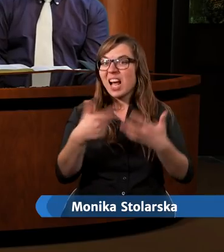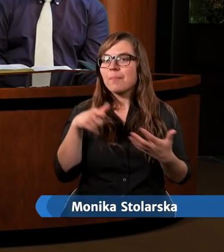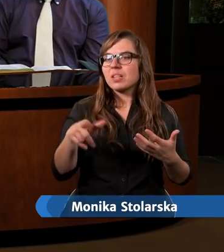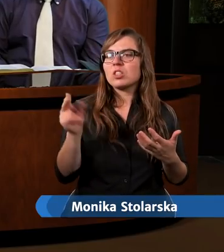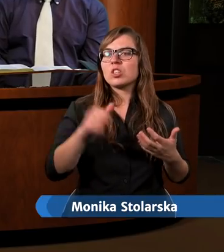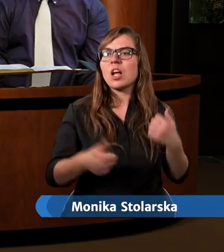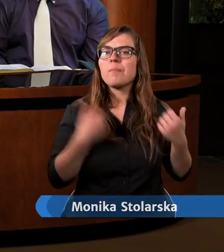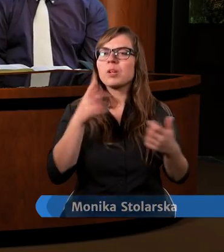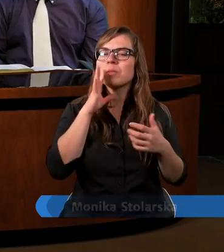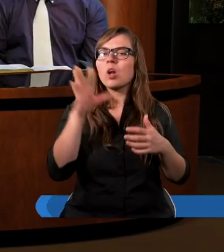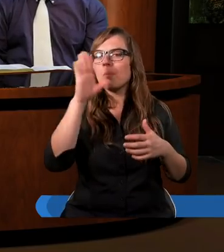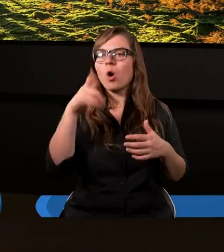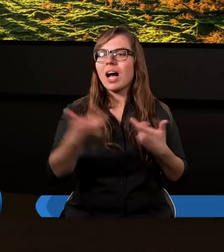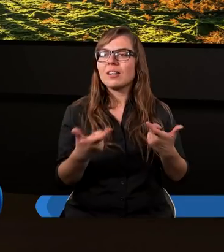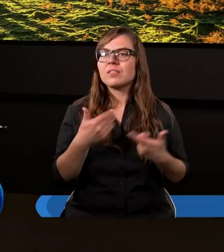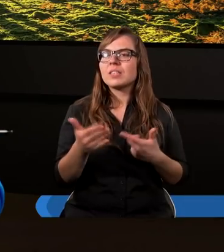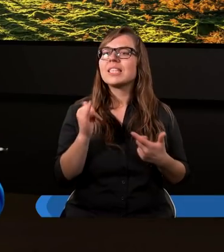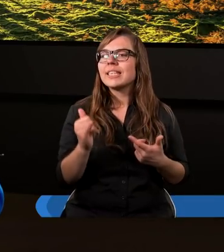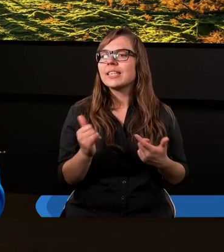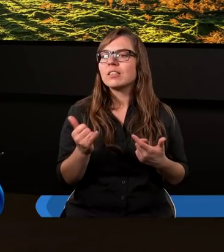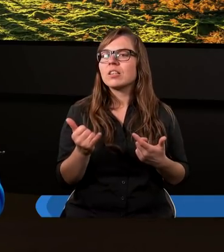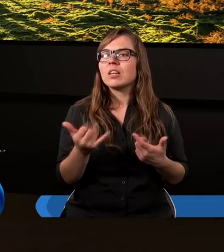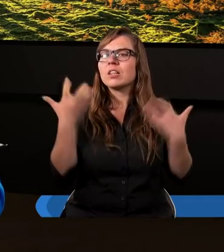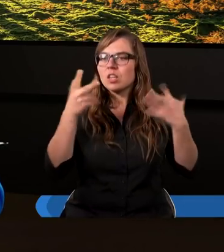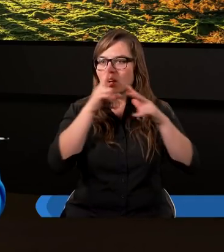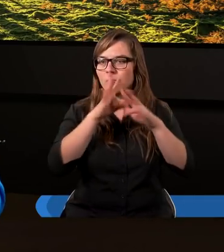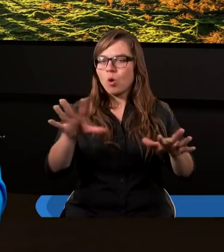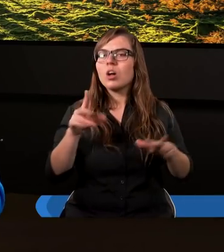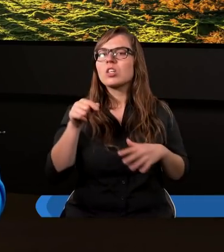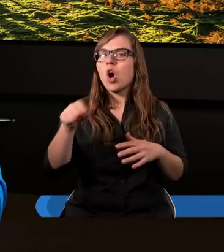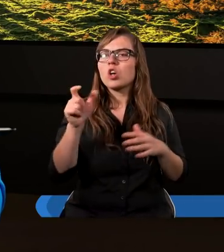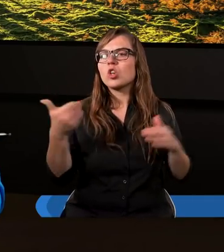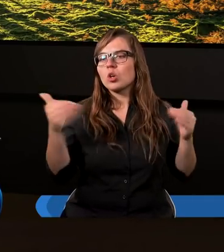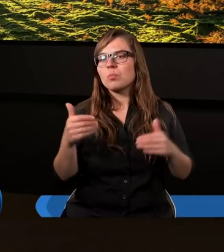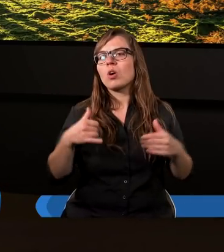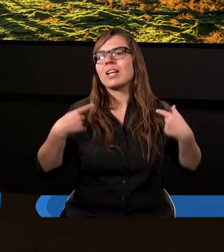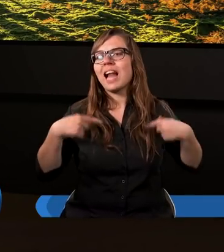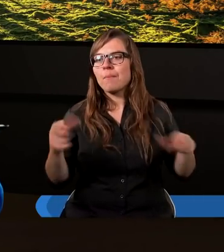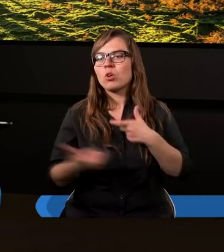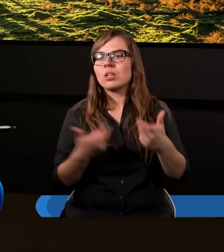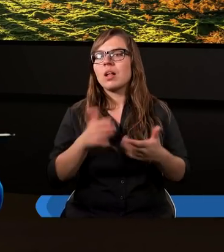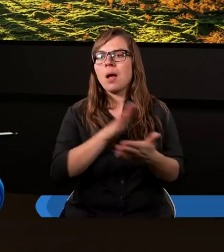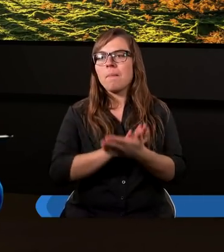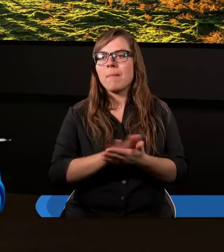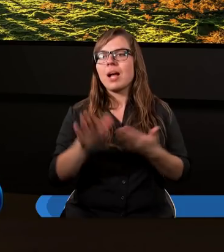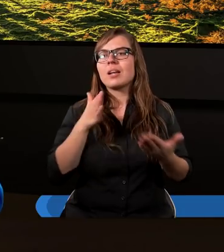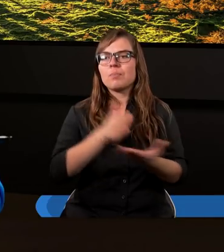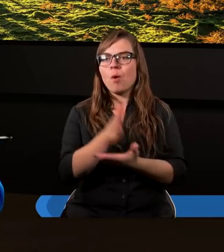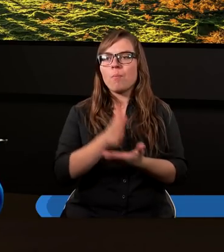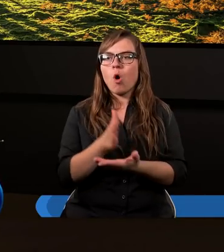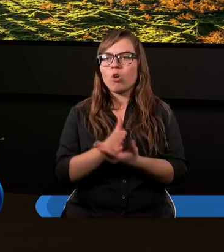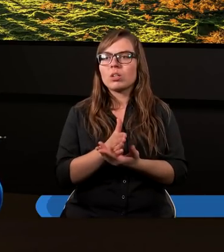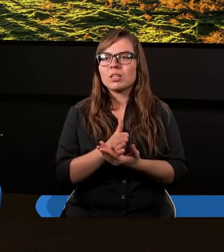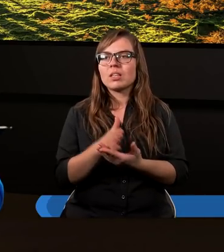żeby wysławiać Pana Boga. I chcieli pokazać, że oni coś mogą samodzielnie, bez pomocy